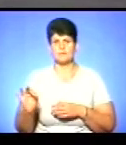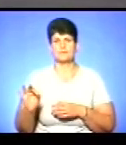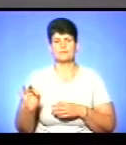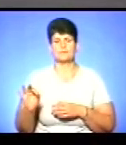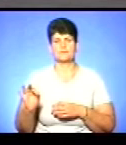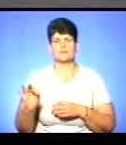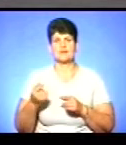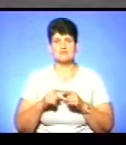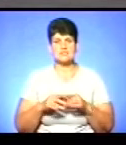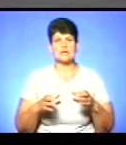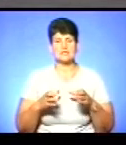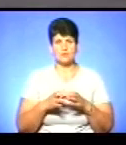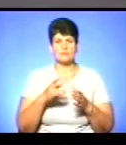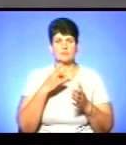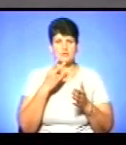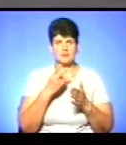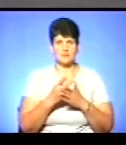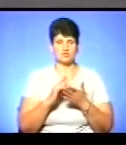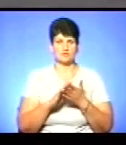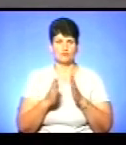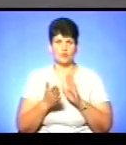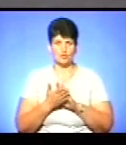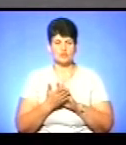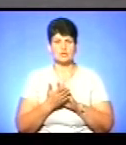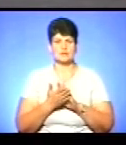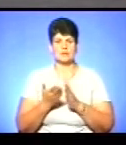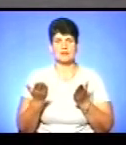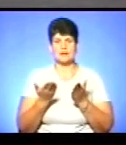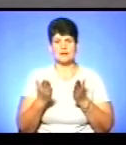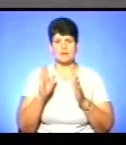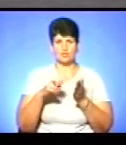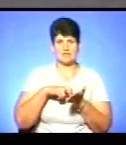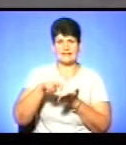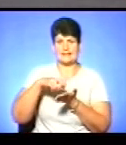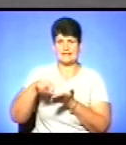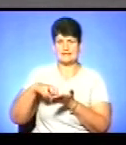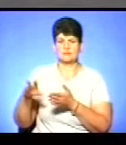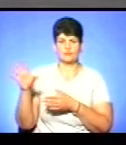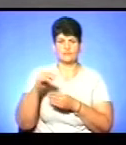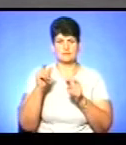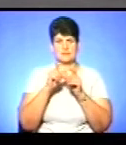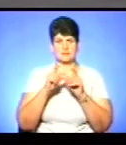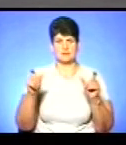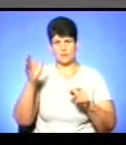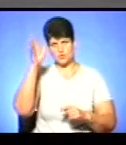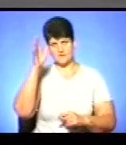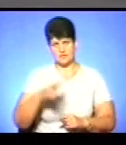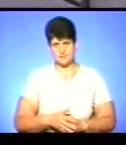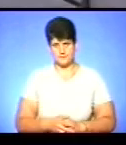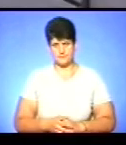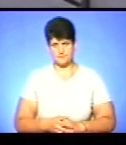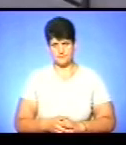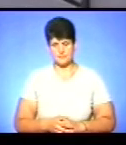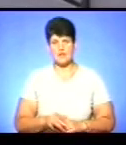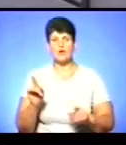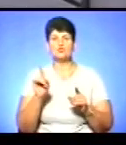Ці категорії передбачені, власне, в положенні, яке буде надіслана всім закладам освіти. Щодо